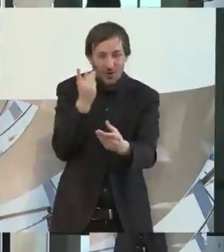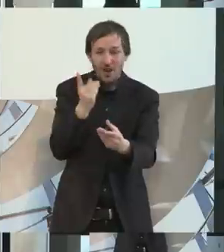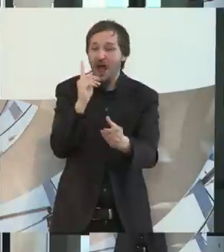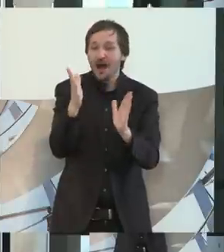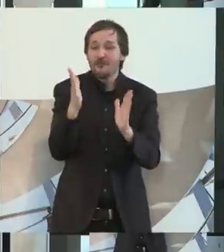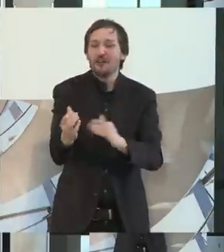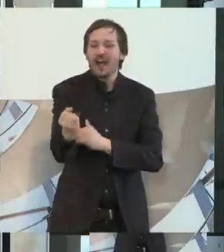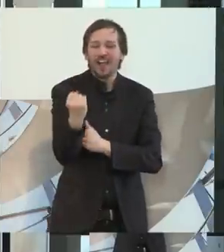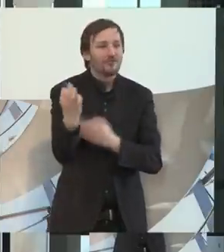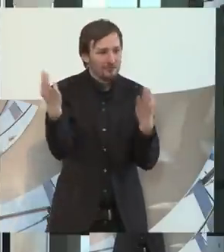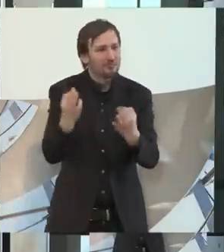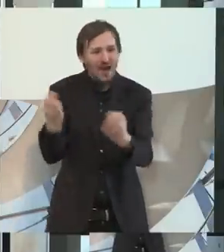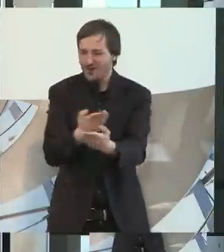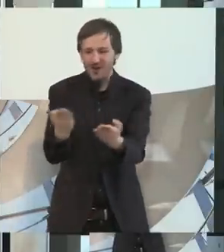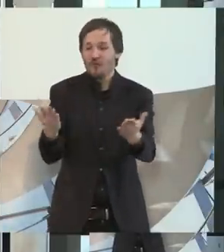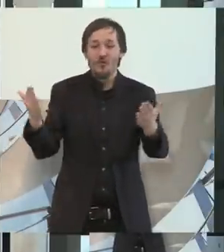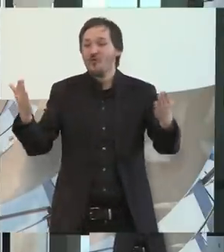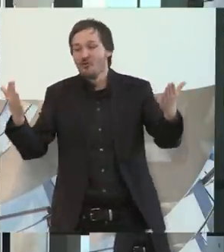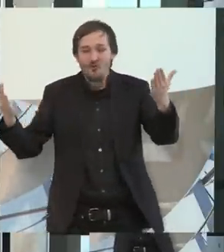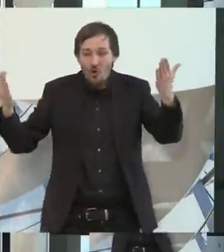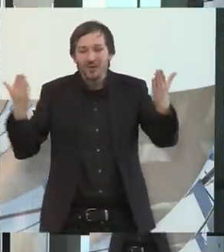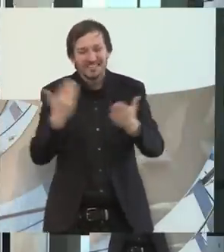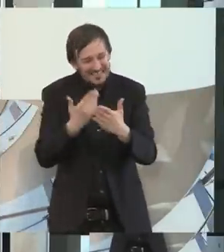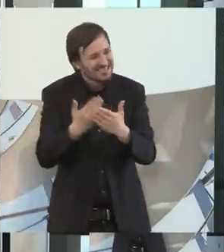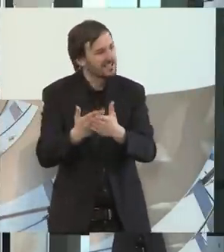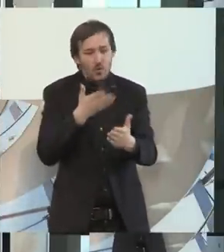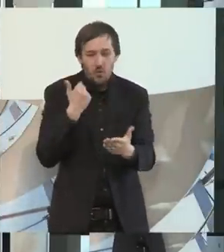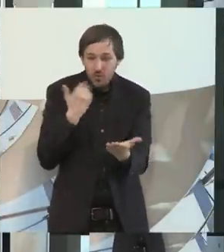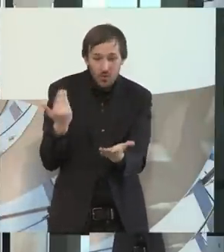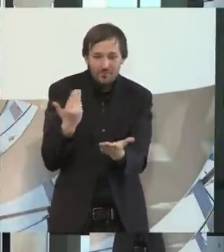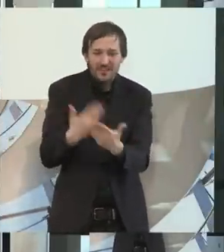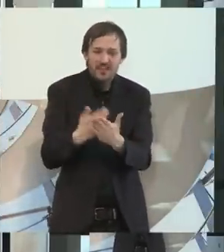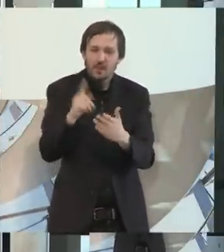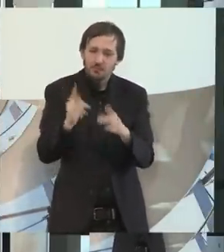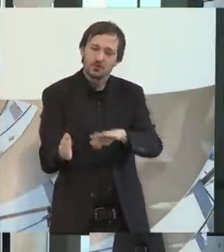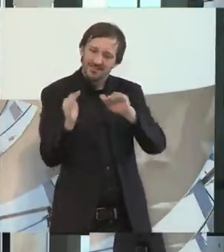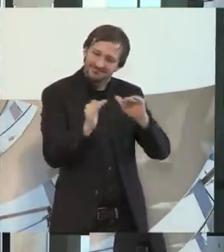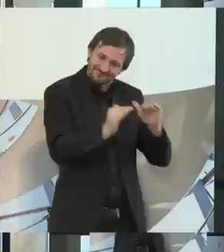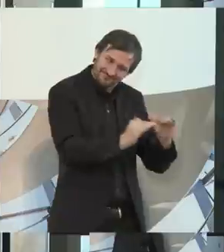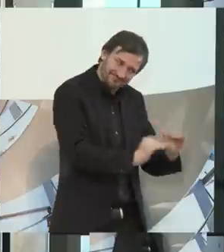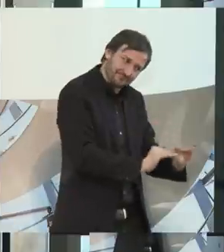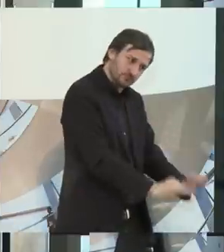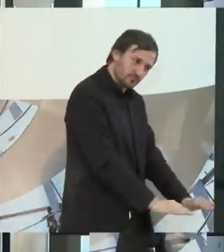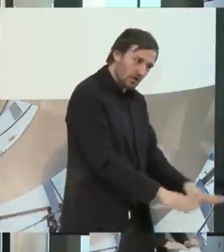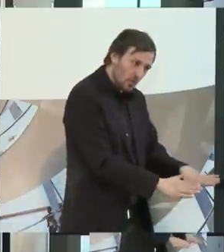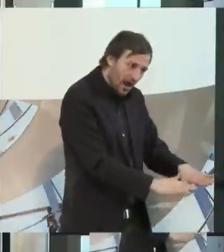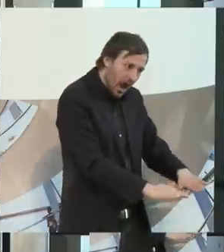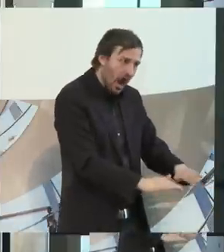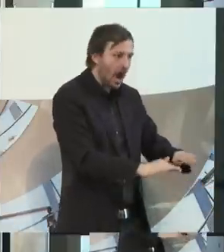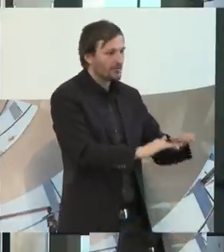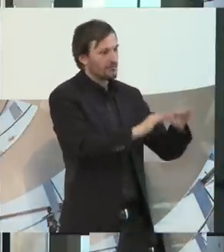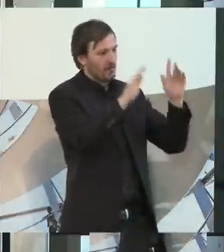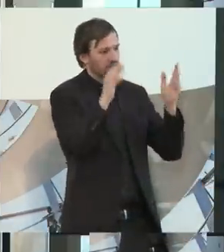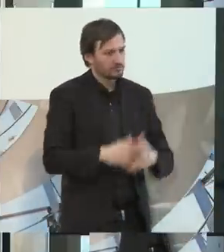haben die Fachkräfte gar nicht dort an den Plätzen, wo wir sie eigentlich brauchen. Sondern wenn wir nicht wirklich heute begreifen, nicht nur darüber zu diskutieren,